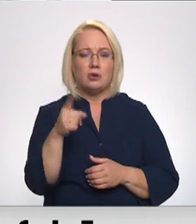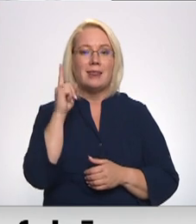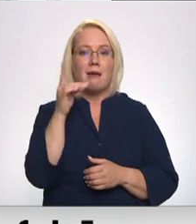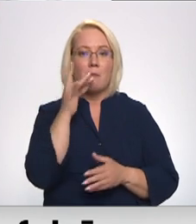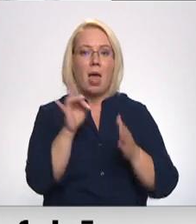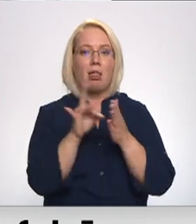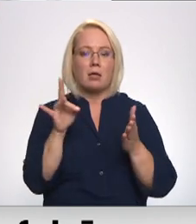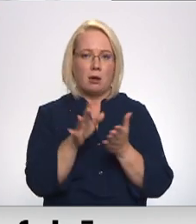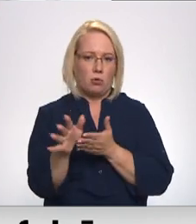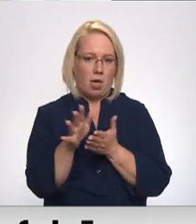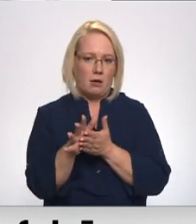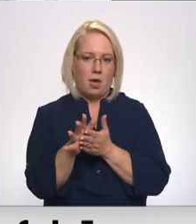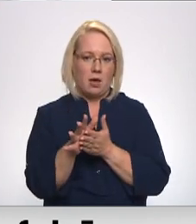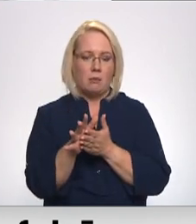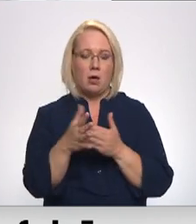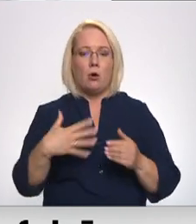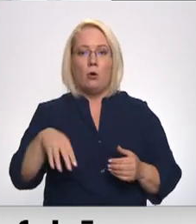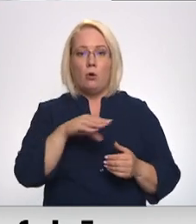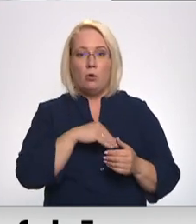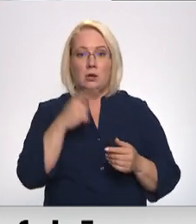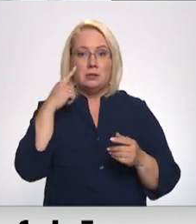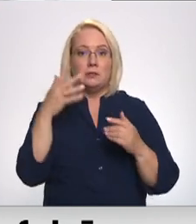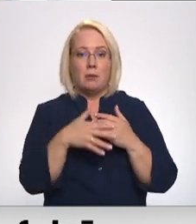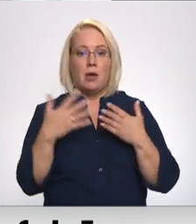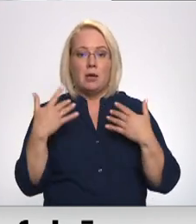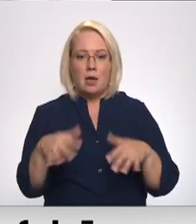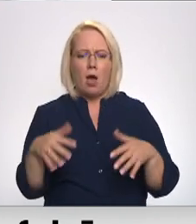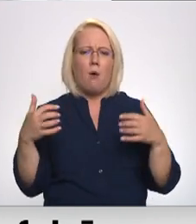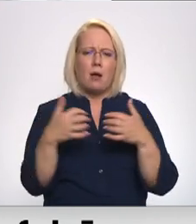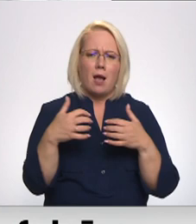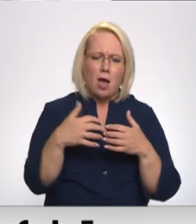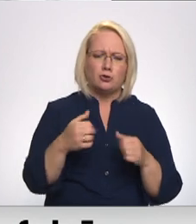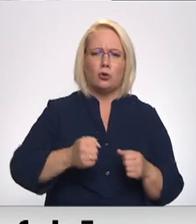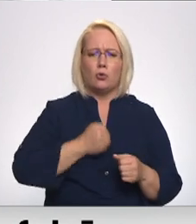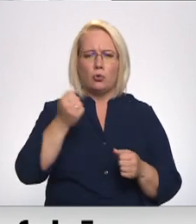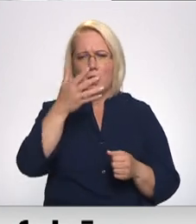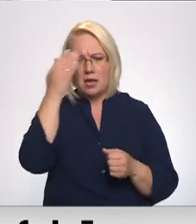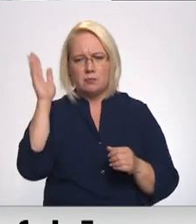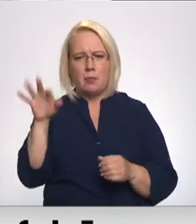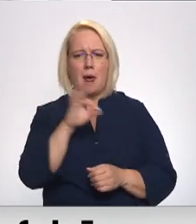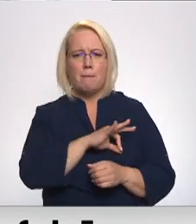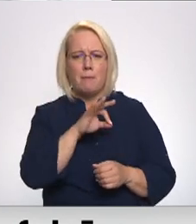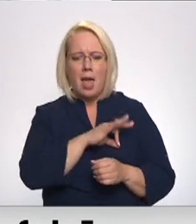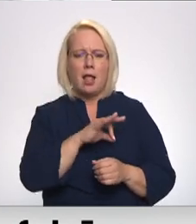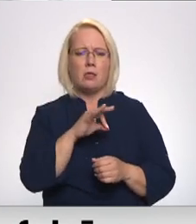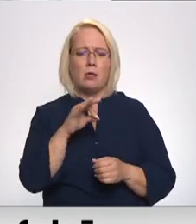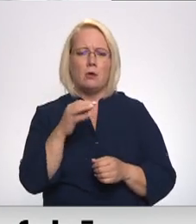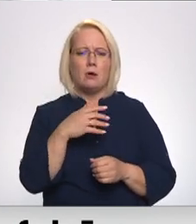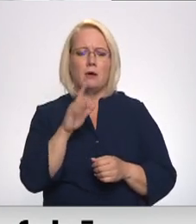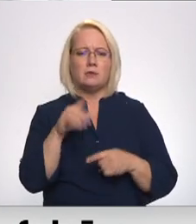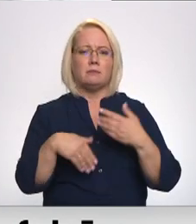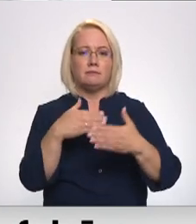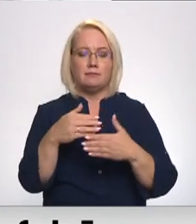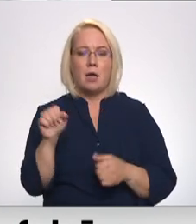elektrību. Mēs saprotam, ka karš ir grūti, mēs aizmirstam par pēļņus, piepūšam vajagas, tas ir jāiziet cauri.